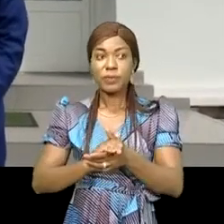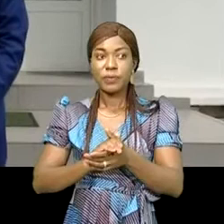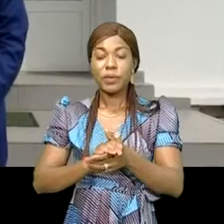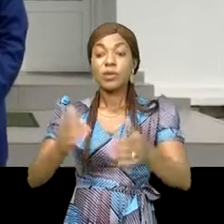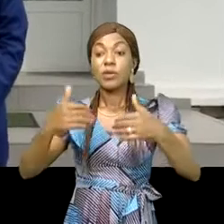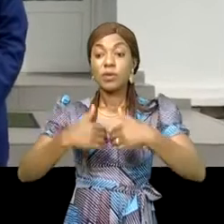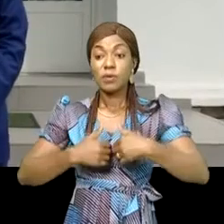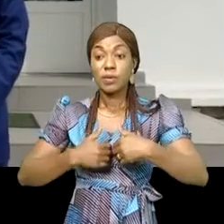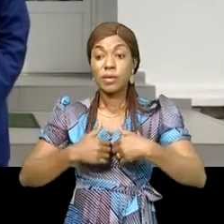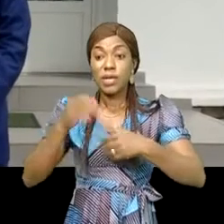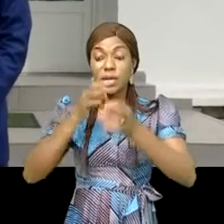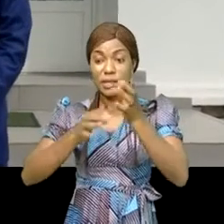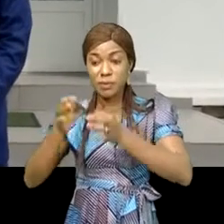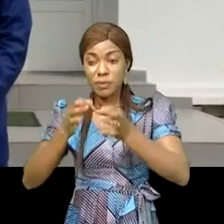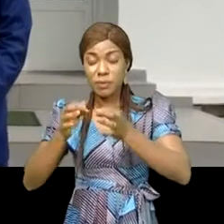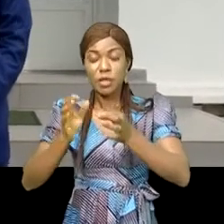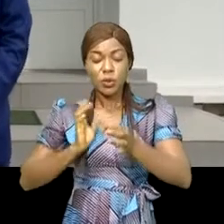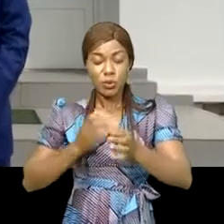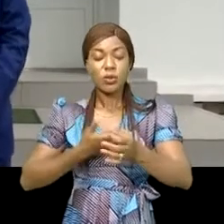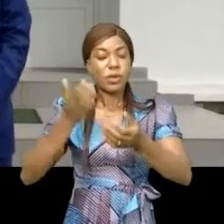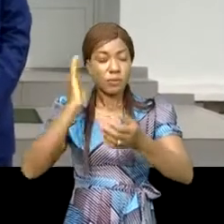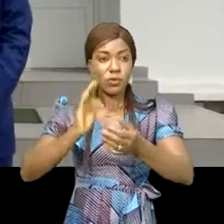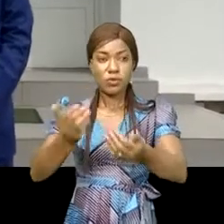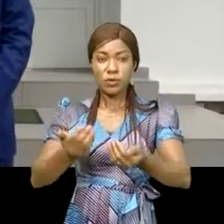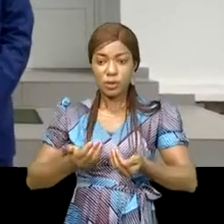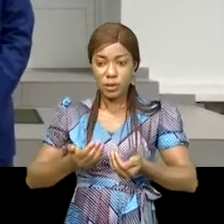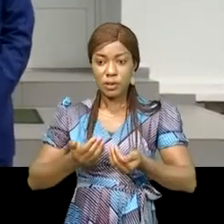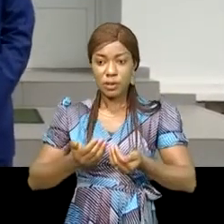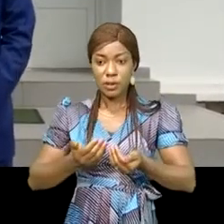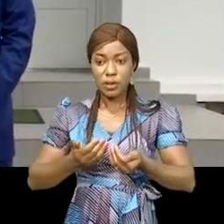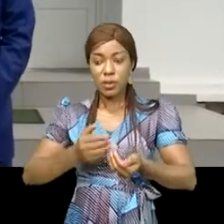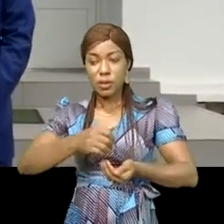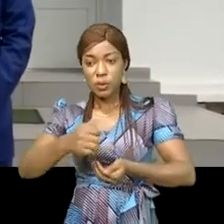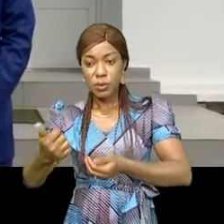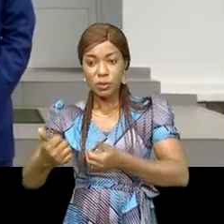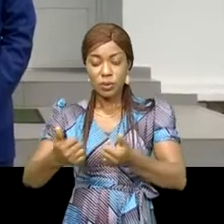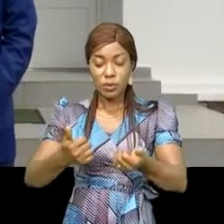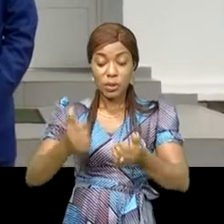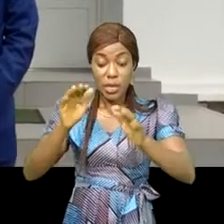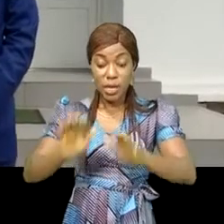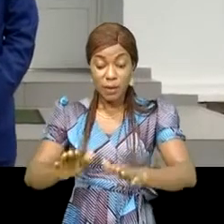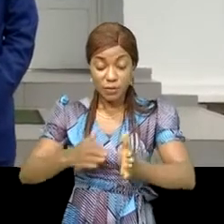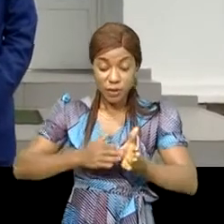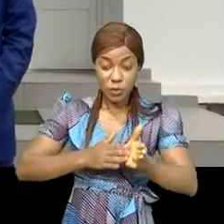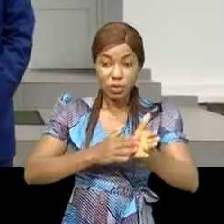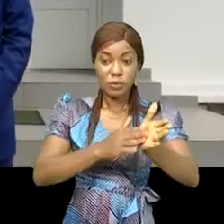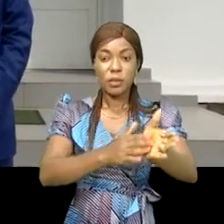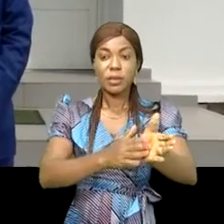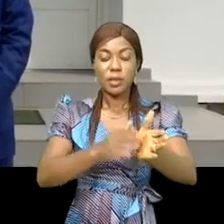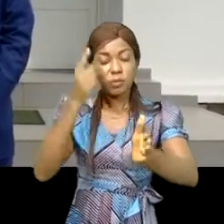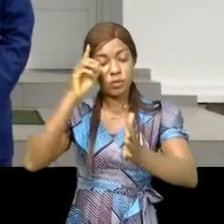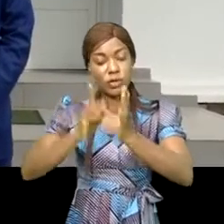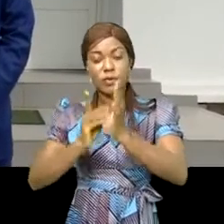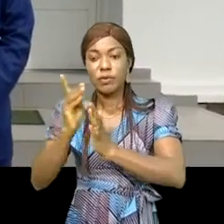avons exprimé toute la disponibilité de la Banque et des autres institutions financières arabes à accompagner les programmes de développement